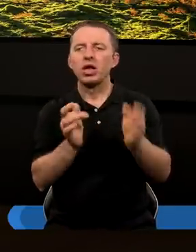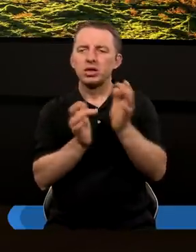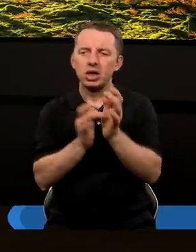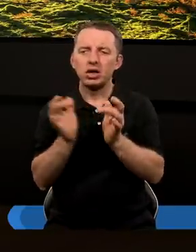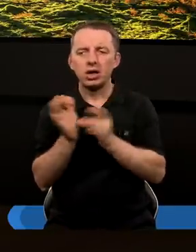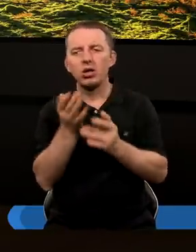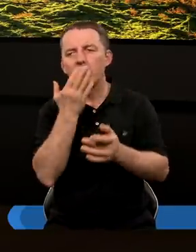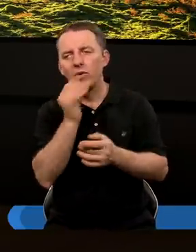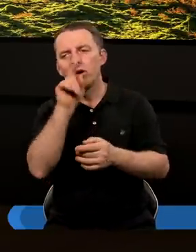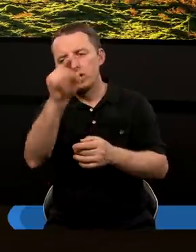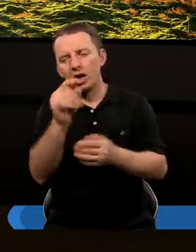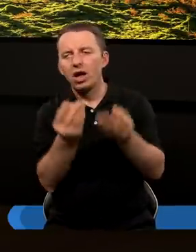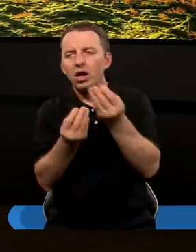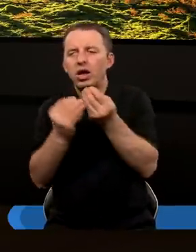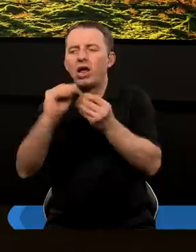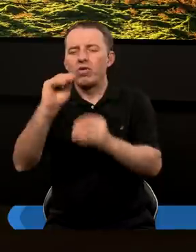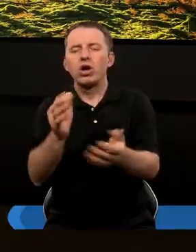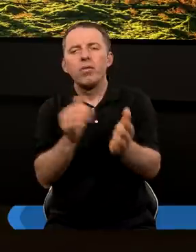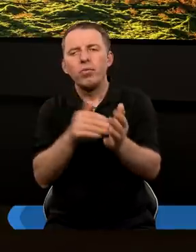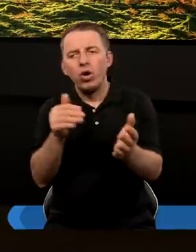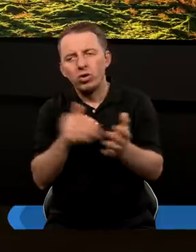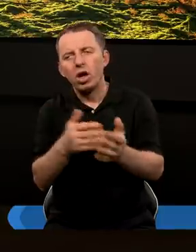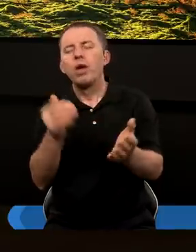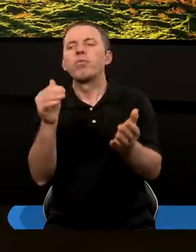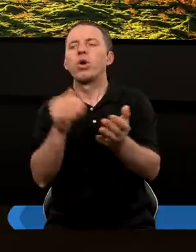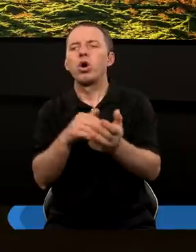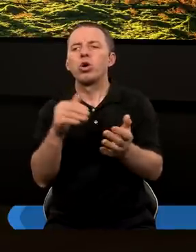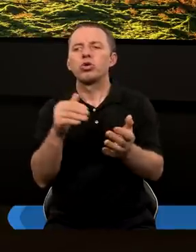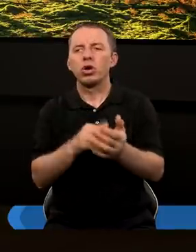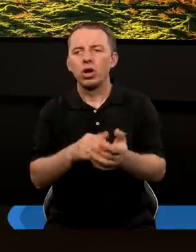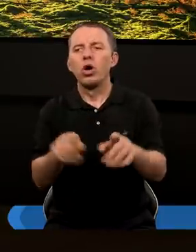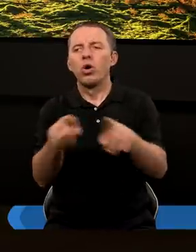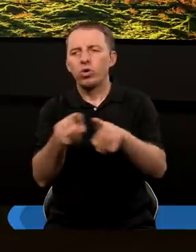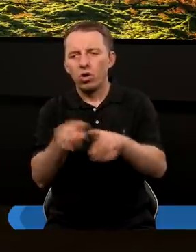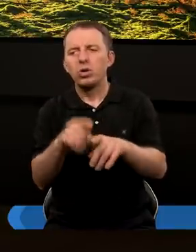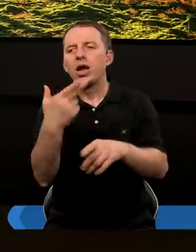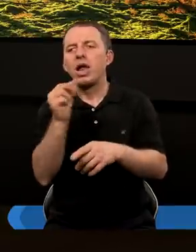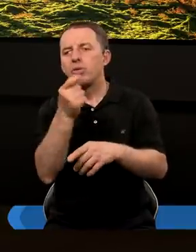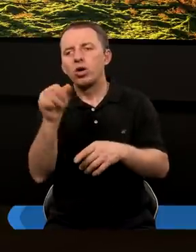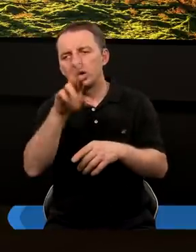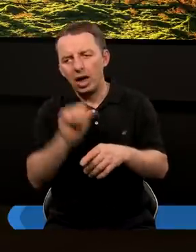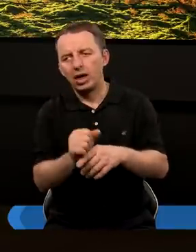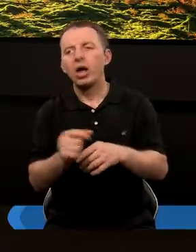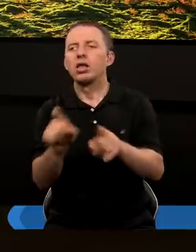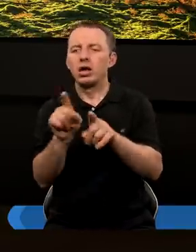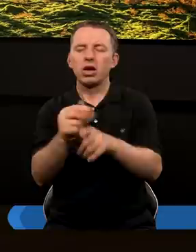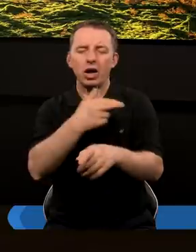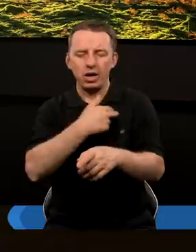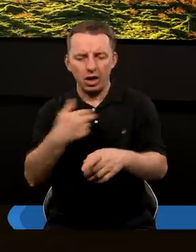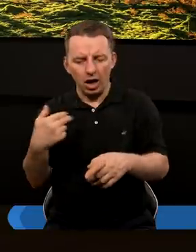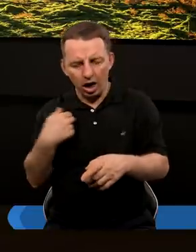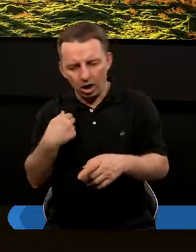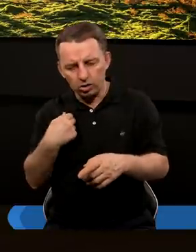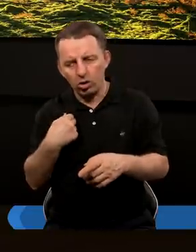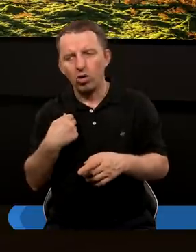Jezus Chrystus mówi mu o jego największej potrzebie. Być może to była potrzeba również Nebukatnesara i to jest chyba także i naszą